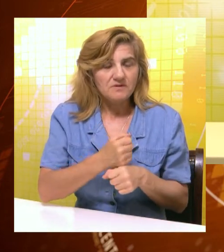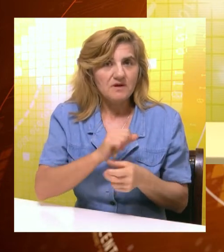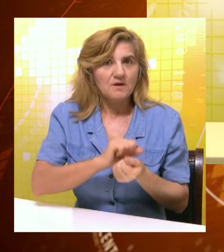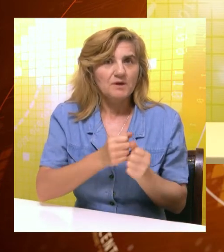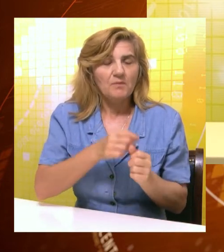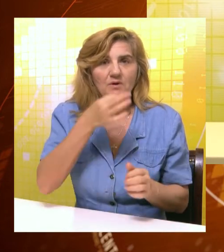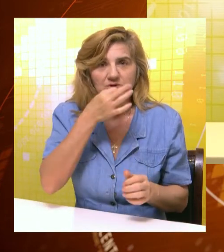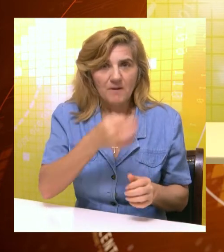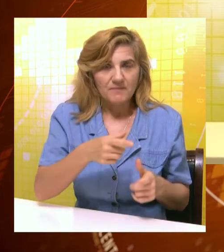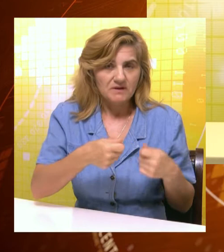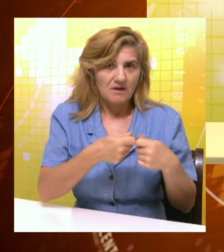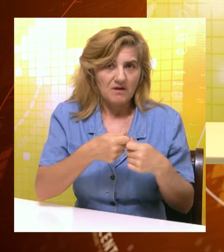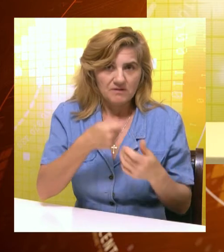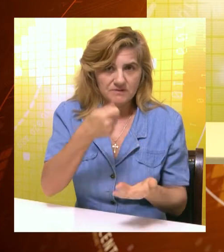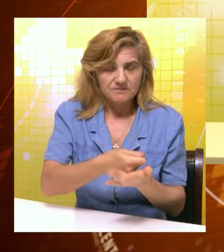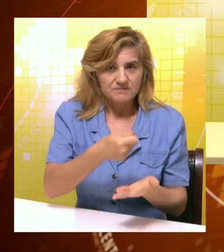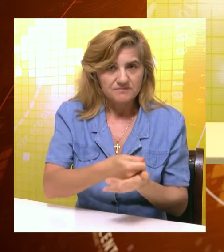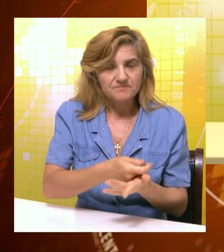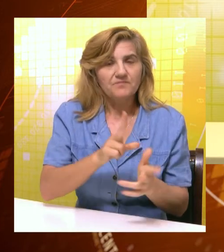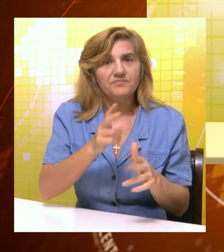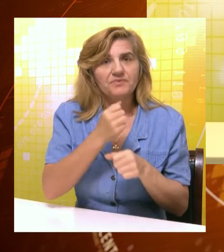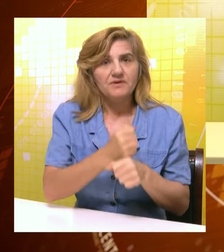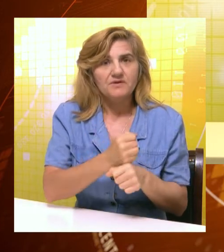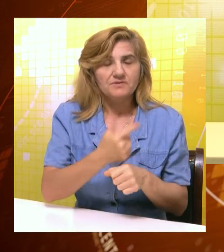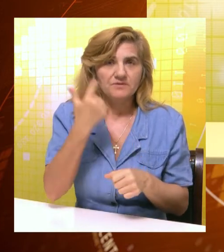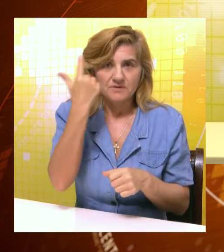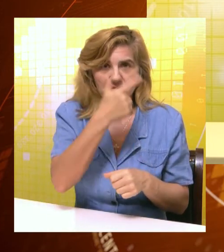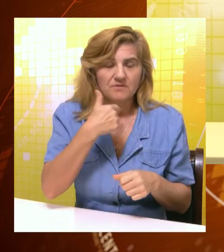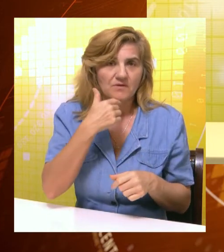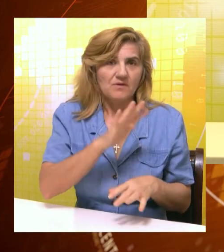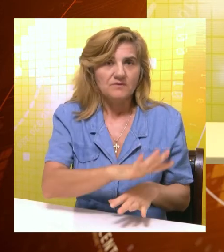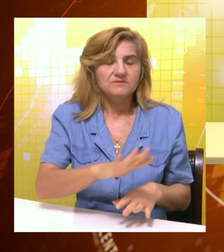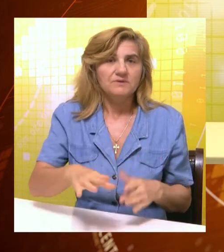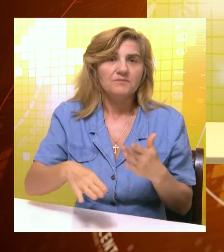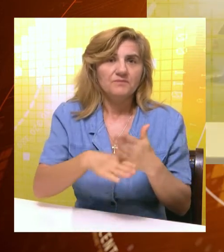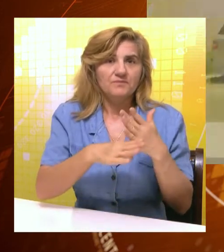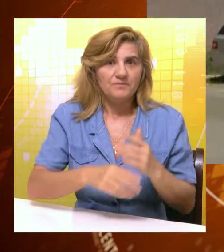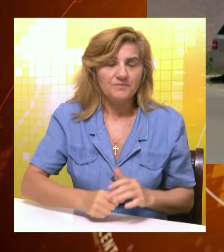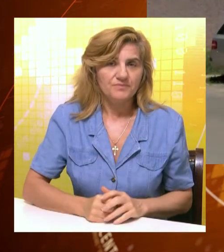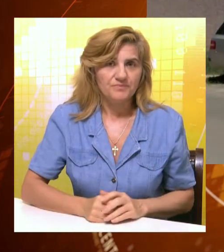pošljavanje, boračka i socijalna pitanja, sektor za zaštitu osoba sa autizmom.